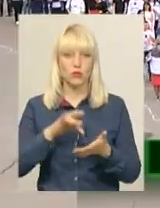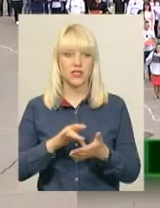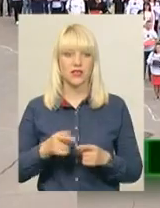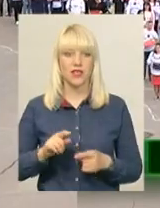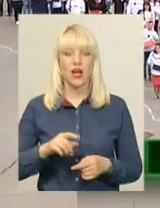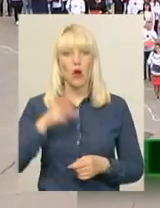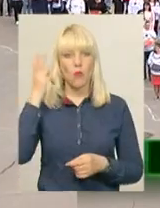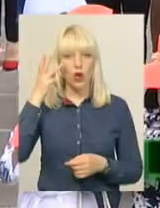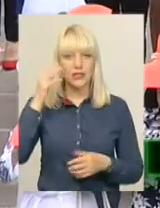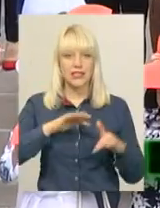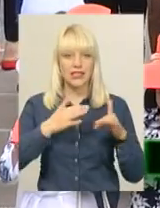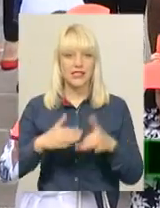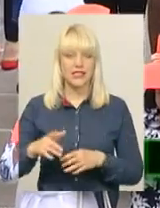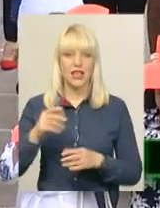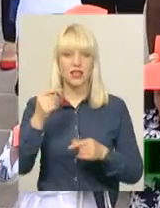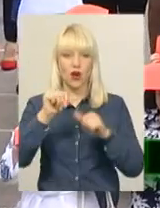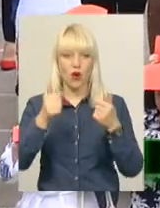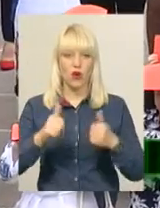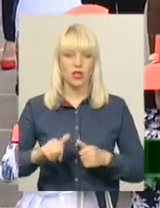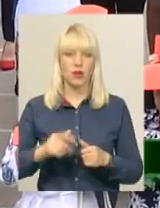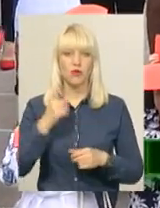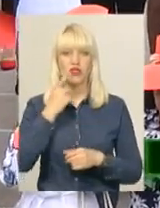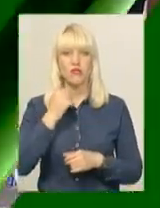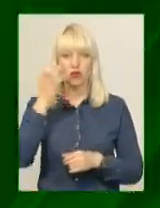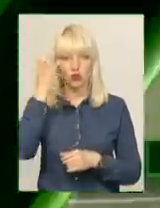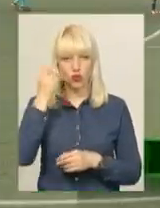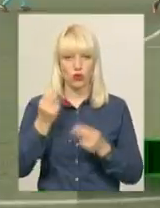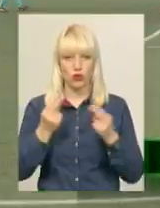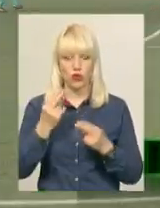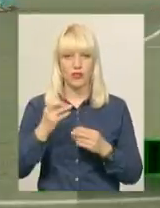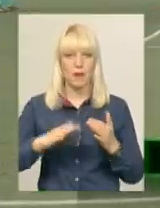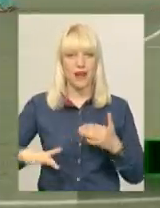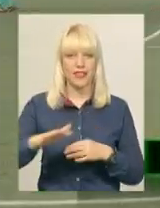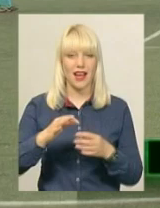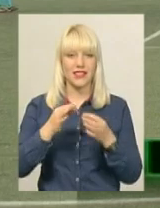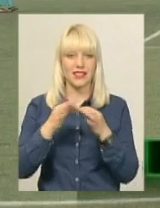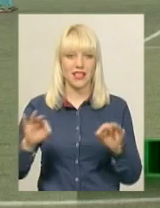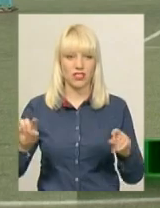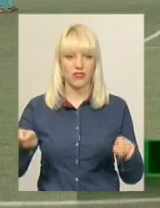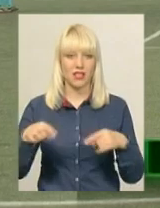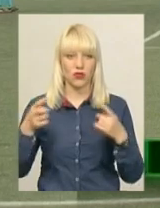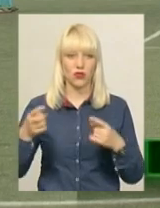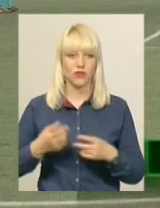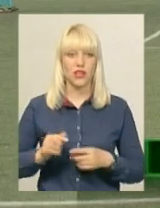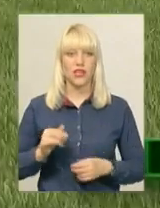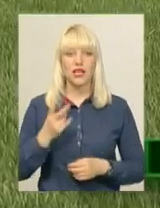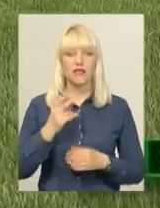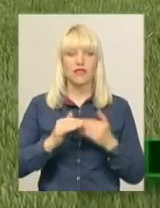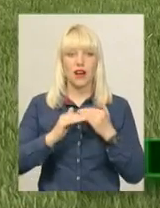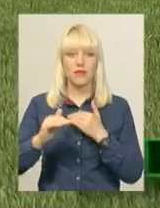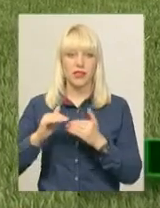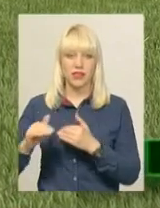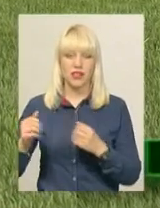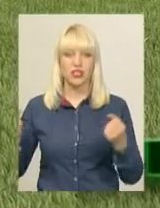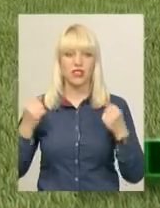червоно-чорному кулірі сформували хмельничани на Майдані Незалежності. Два футбольні майданчики зі штучним покриттям відкрили в Хмельницькій дитячо